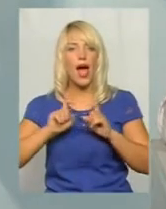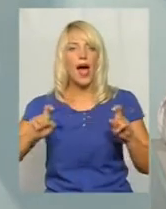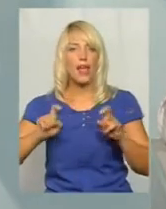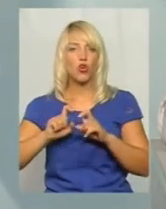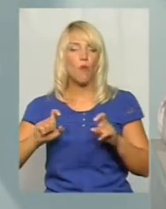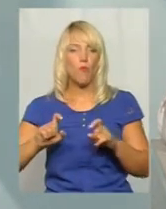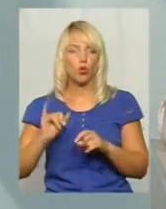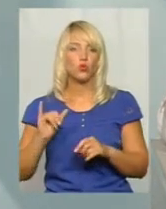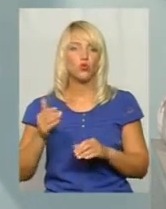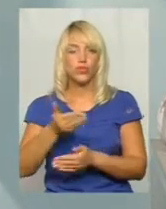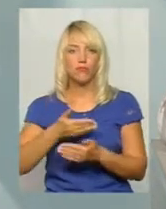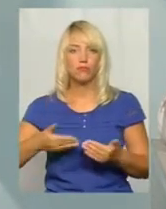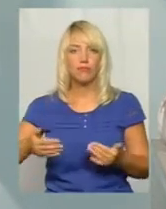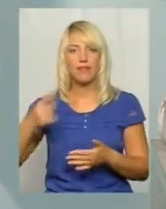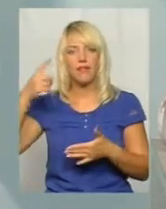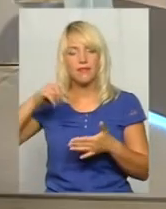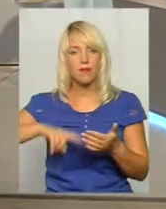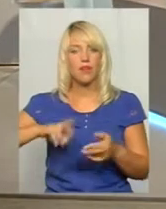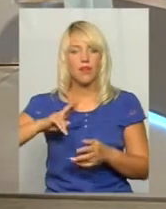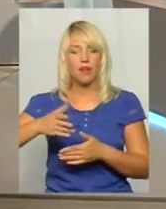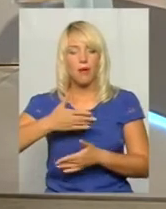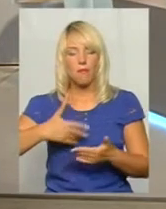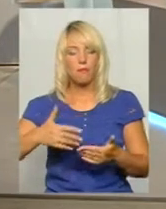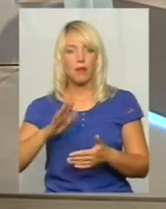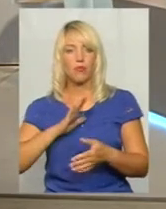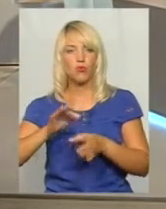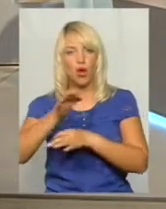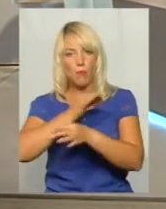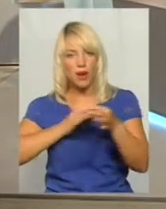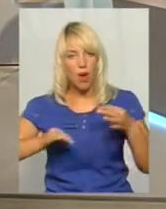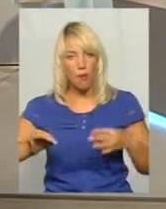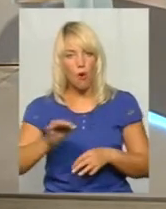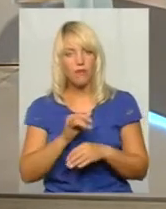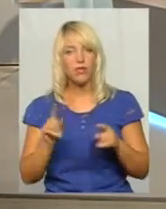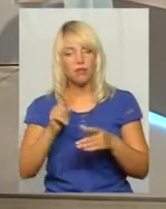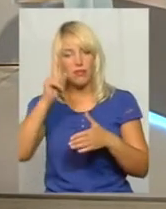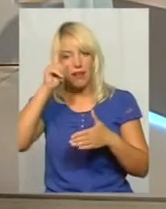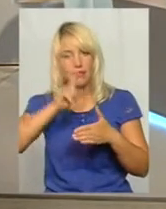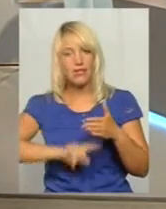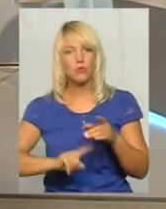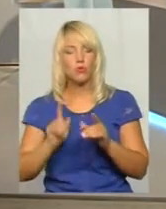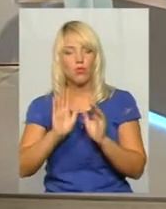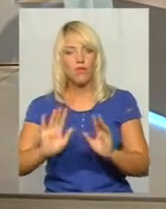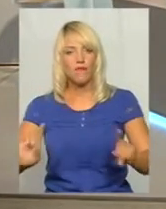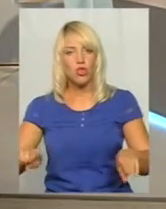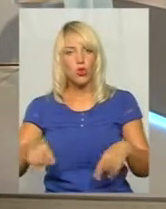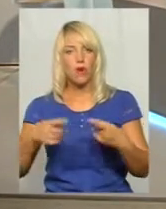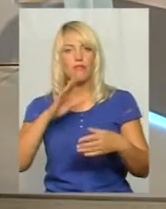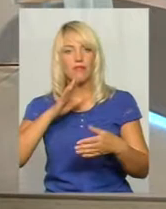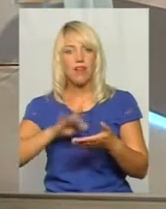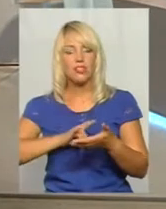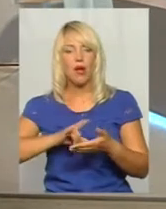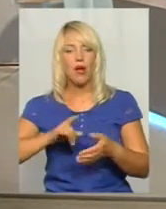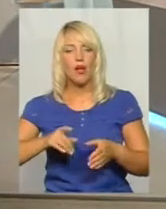ми надіємося, так як ми з ними провели перемовини, ми надіємося все-таки про відновлення нашої злітно